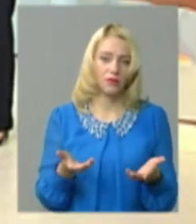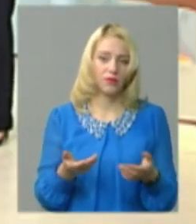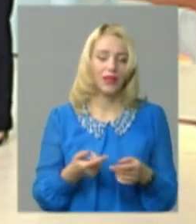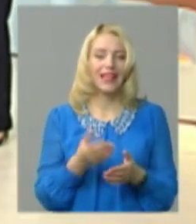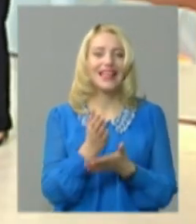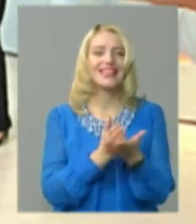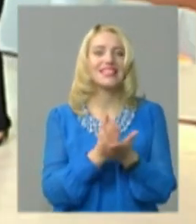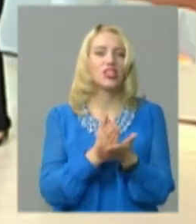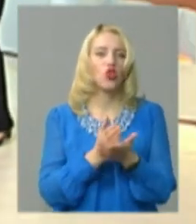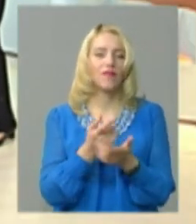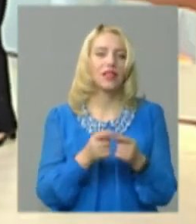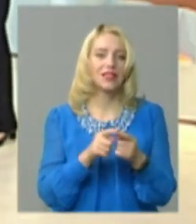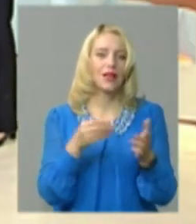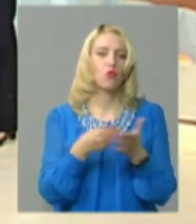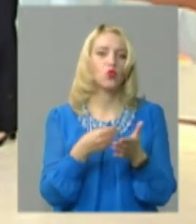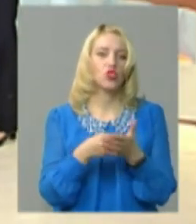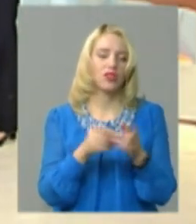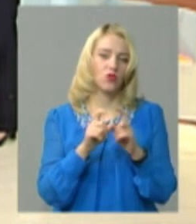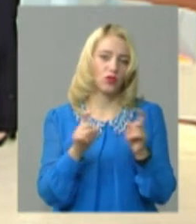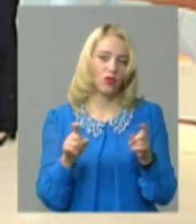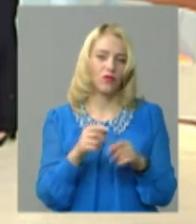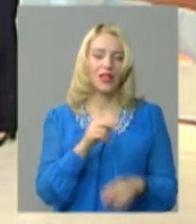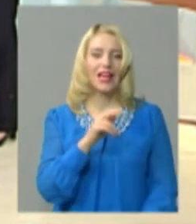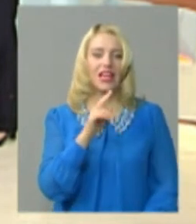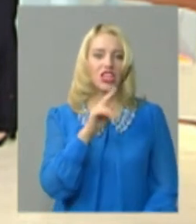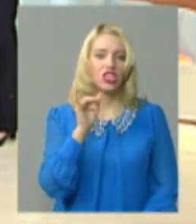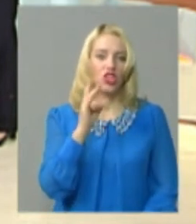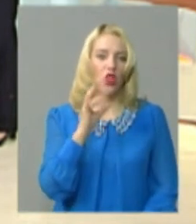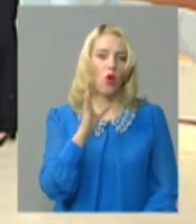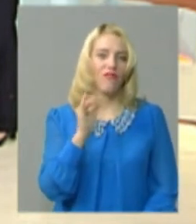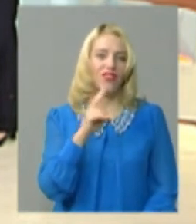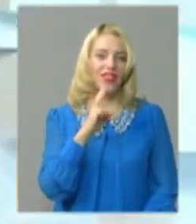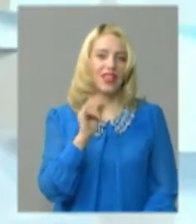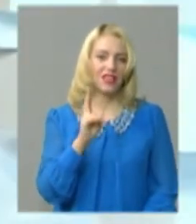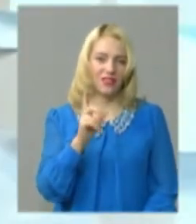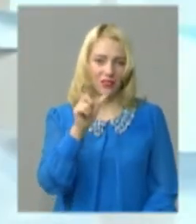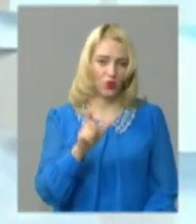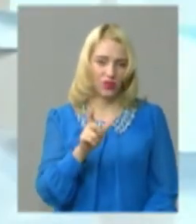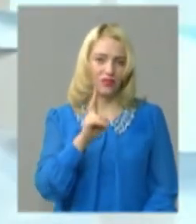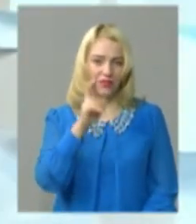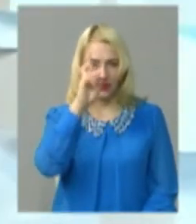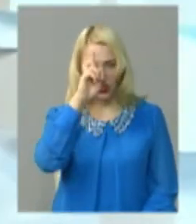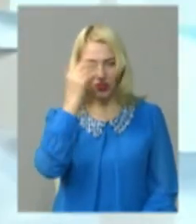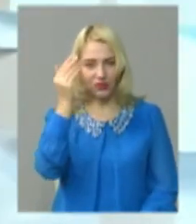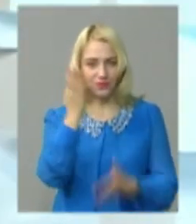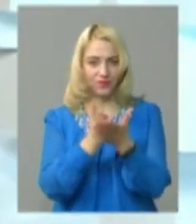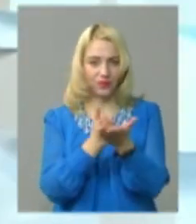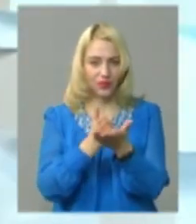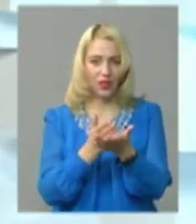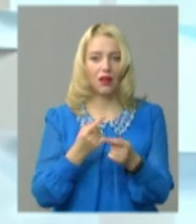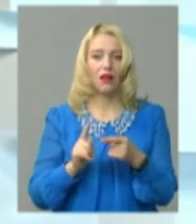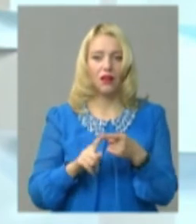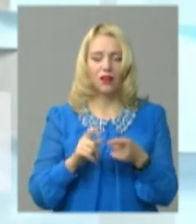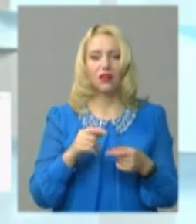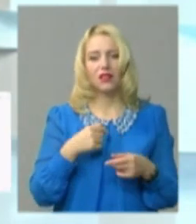Чиновники асоціюються з бюджетними установами. А, чиновники. Дякую. Ну, це, звісно, неправильно, але